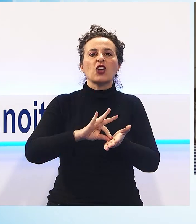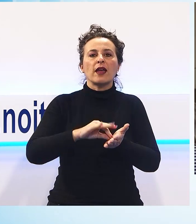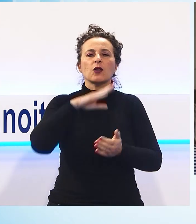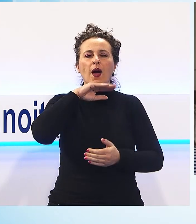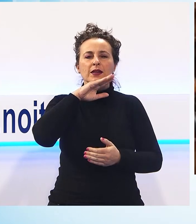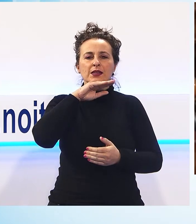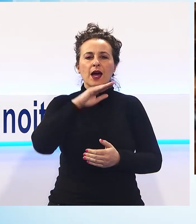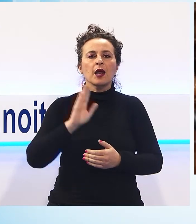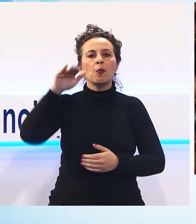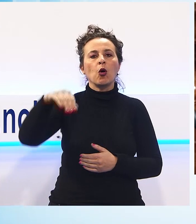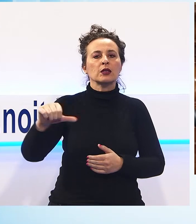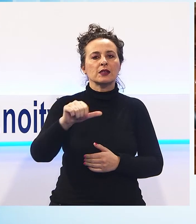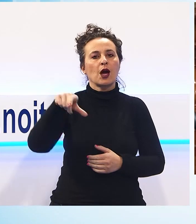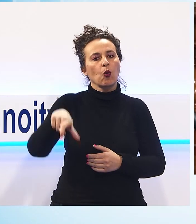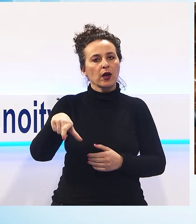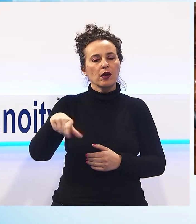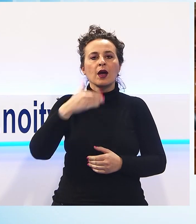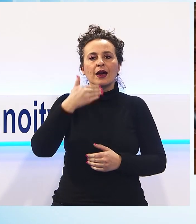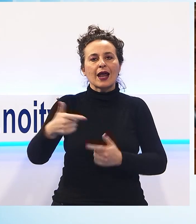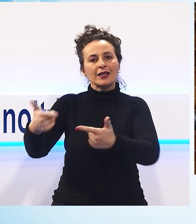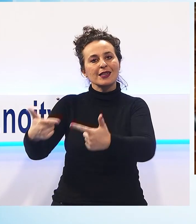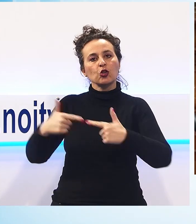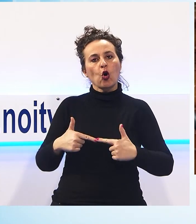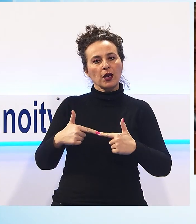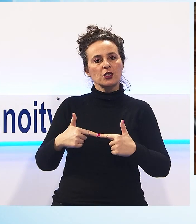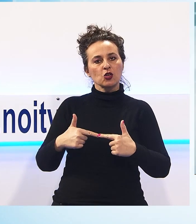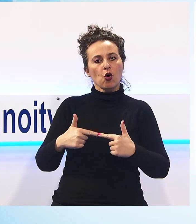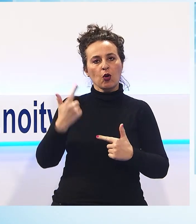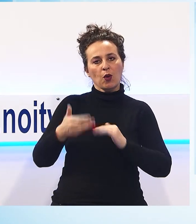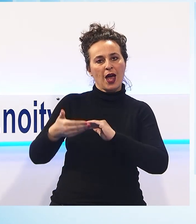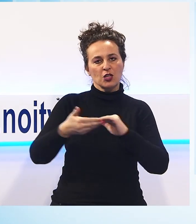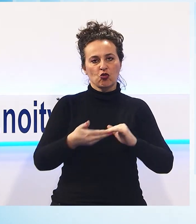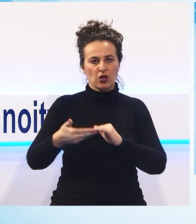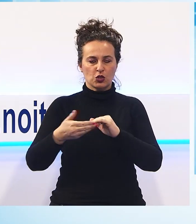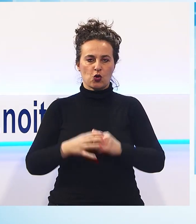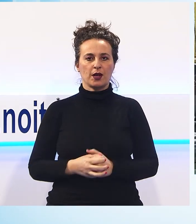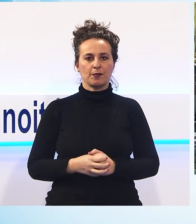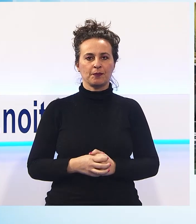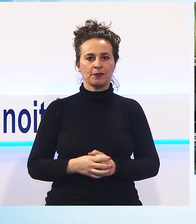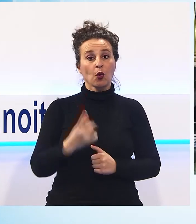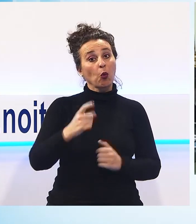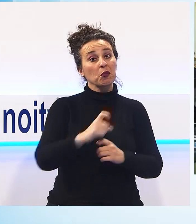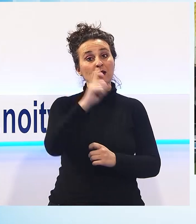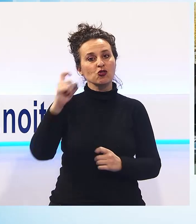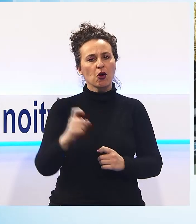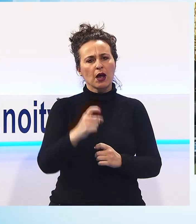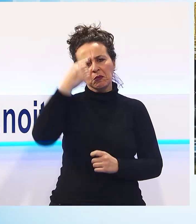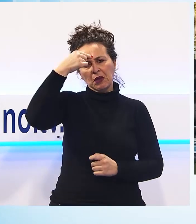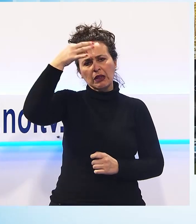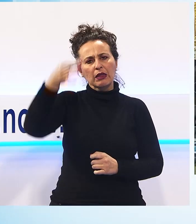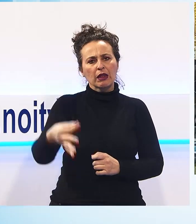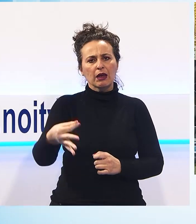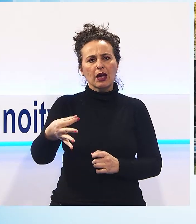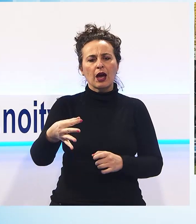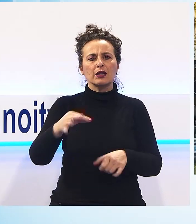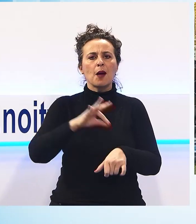l'associazione dei volontari nelle unità locali dei servizi sociosanitari. Una giornata dedicata alla sindrome di Down, il